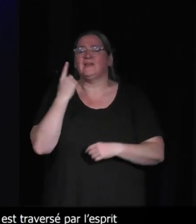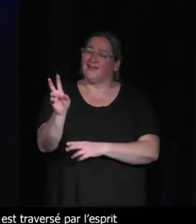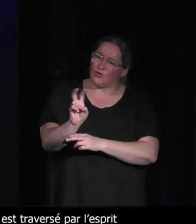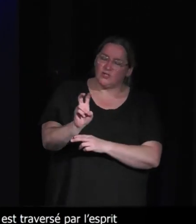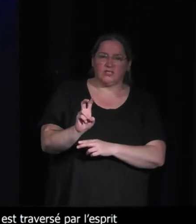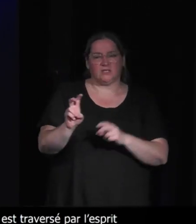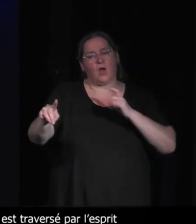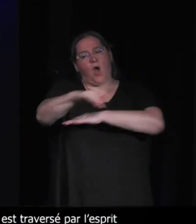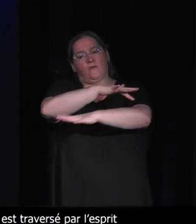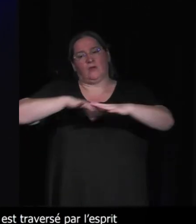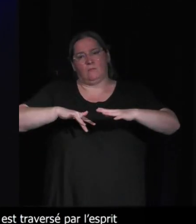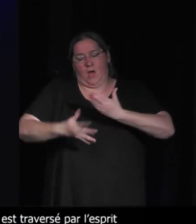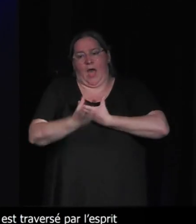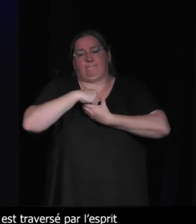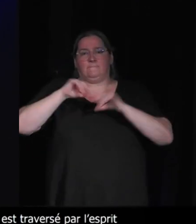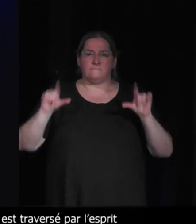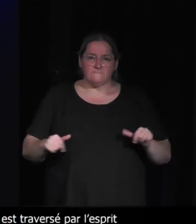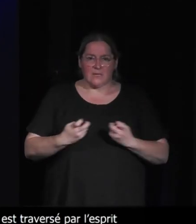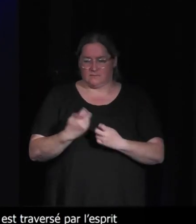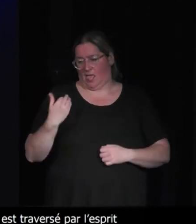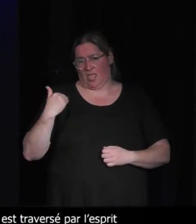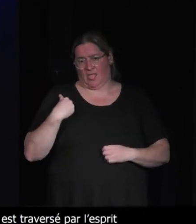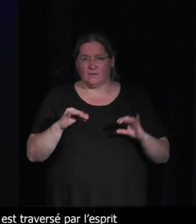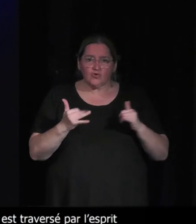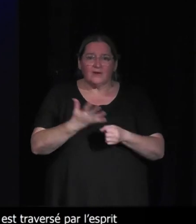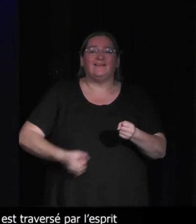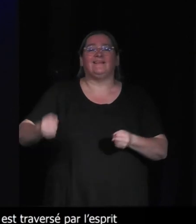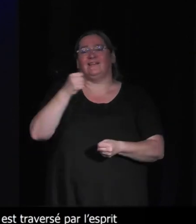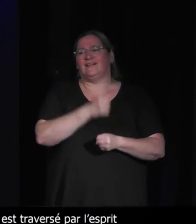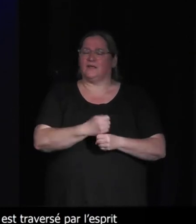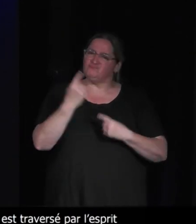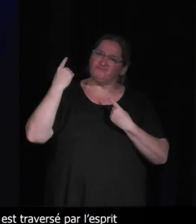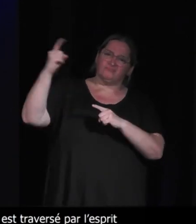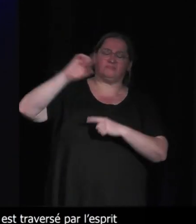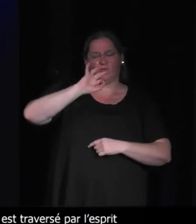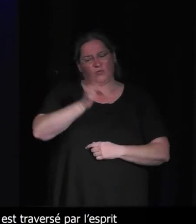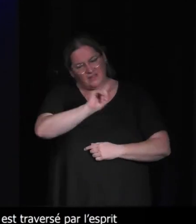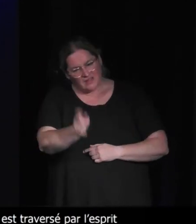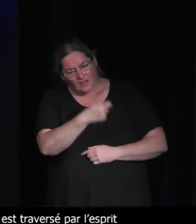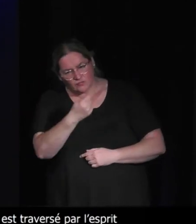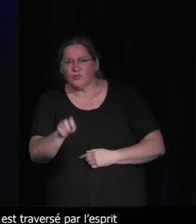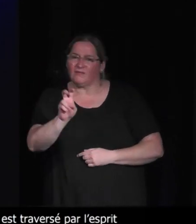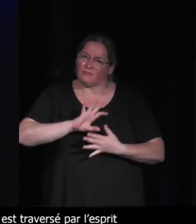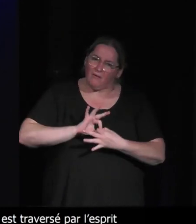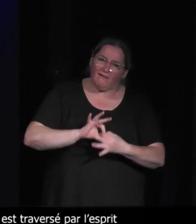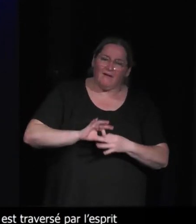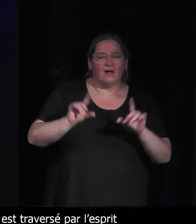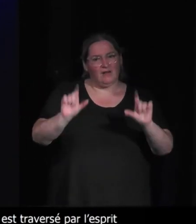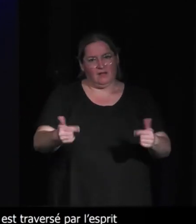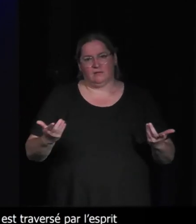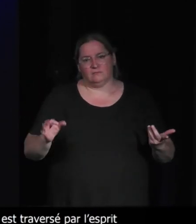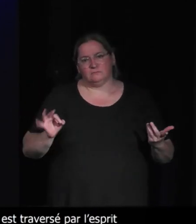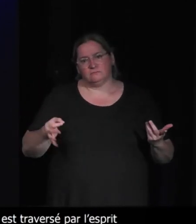rentrent dans le jeu. Je pense que même si on regardait la production récente, le nombre de jeux qui se réclament d'un rapport à la nature, à l'environnement, on verrait sans doute